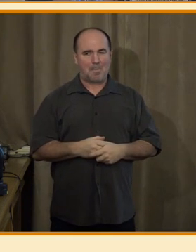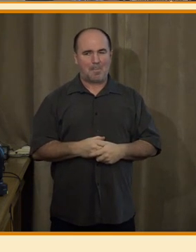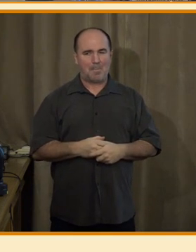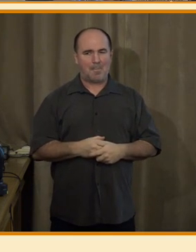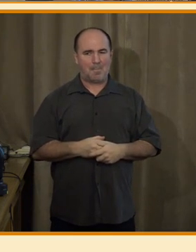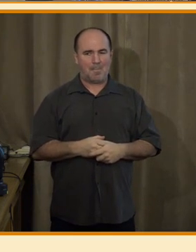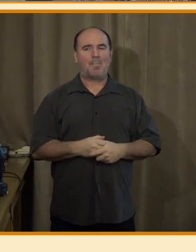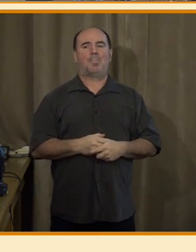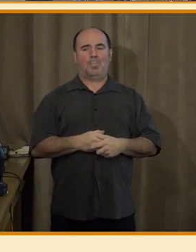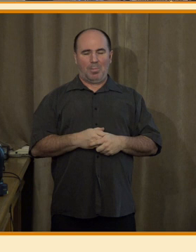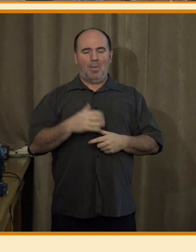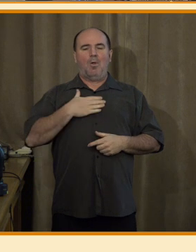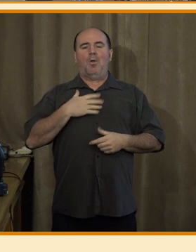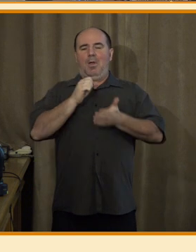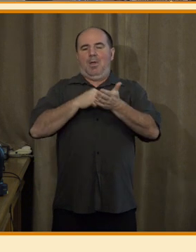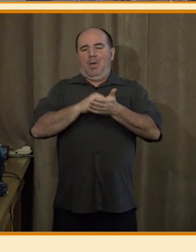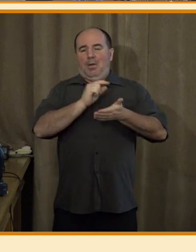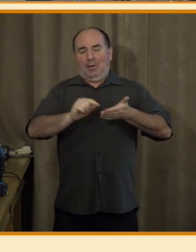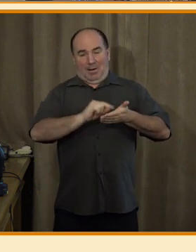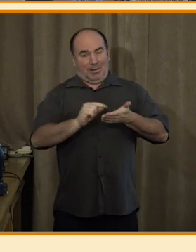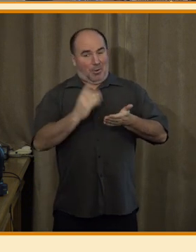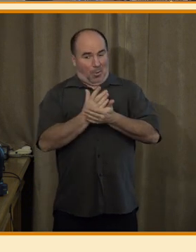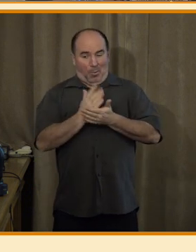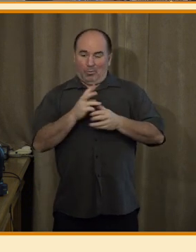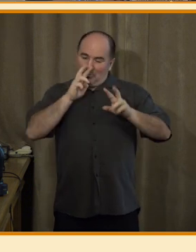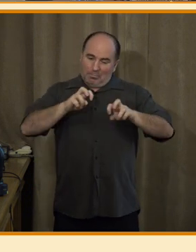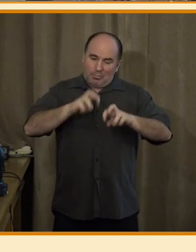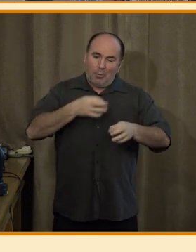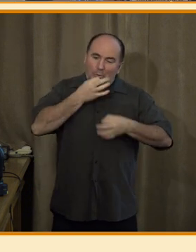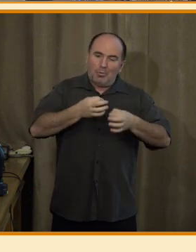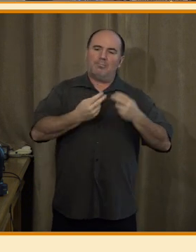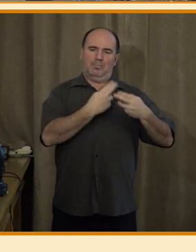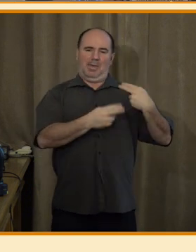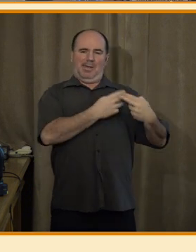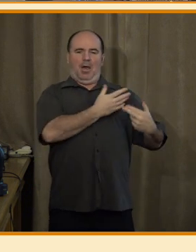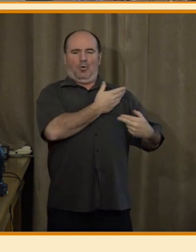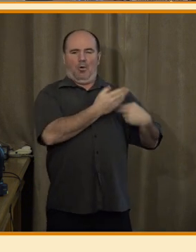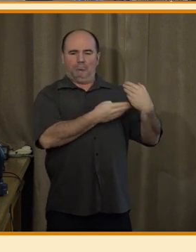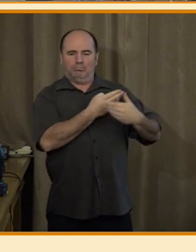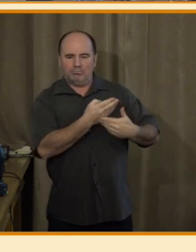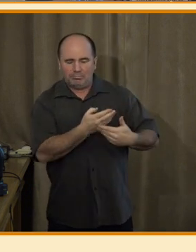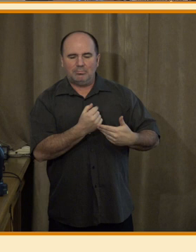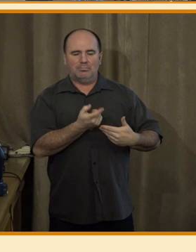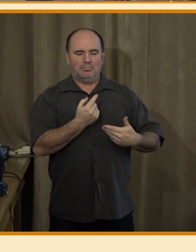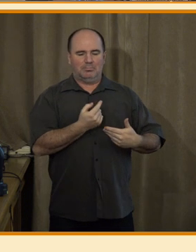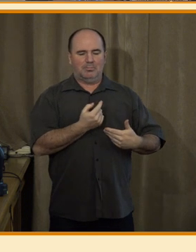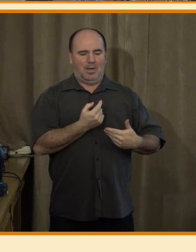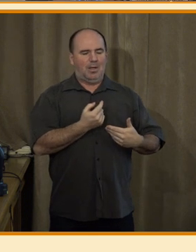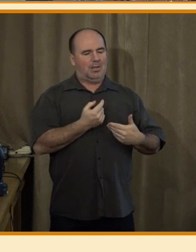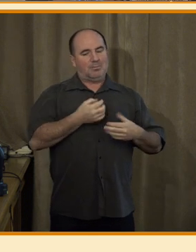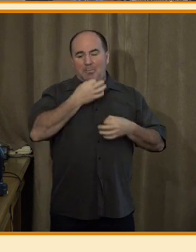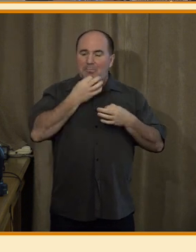Dělali jsme si u nás v redakci už na jaře i průzkum, jakým způsobem naši lidi novináři, u kterých by se asi dalo předpokládat, že budou trošku